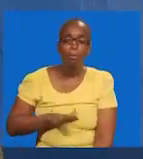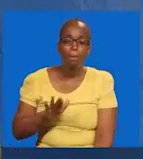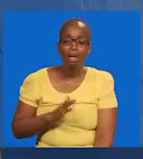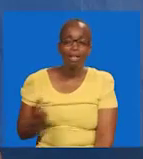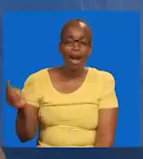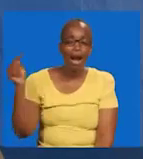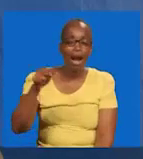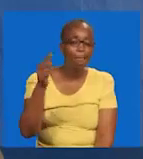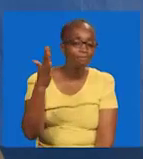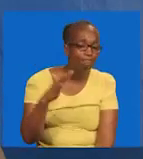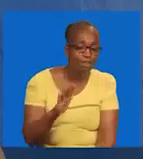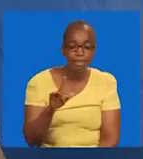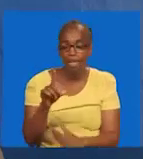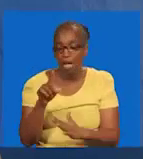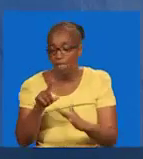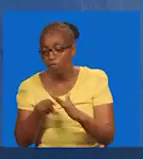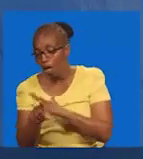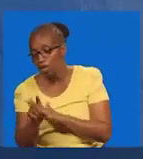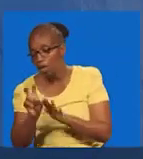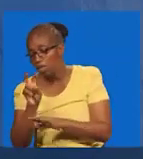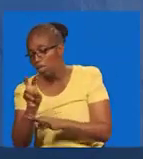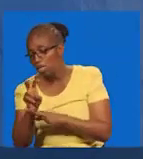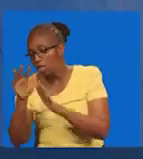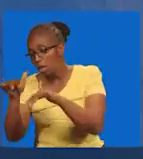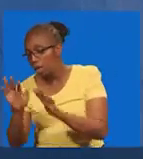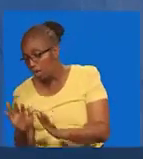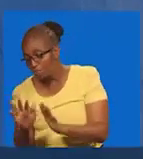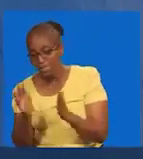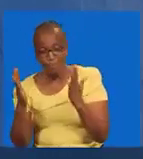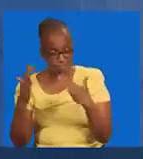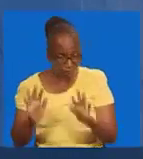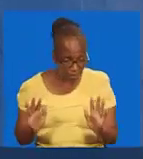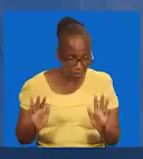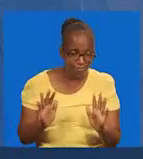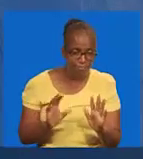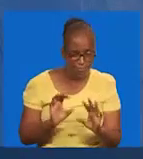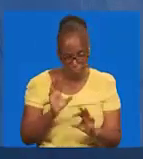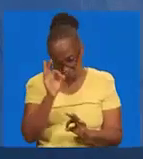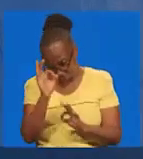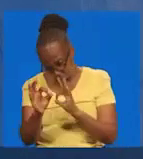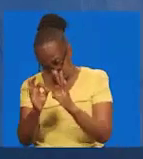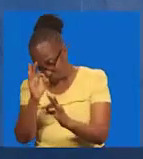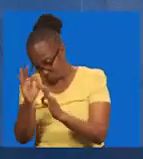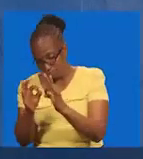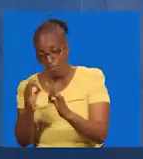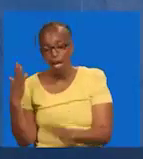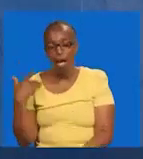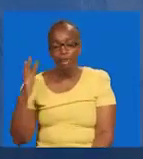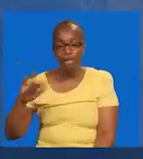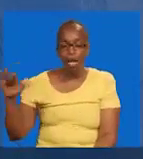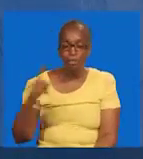Wada wake wamekuja. Waka ingia kaburini. Waka tanzama. Waka chungulia.